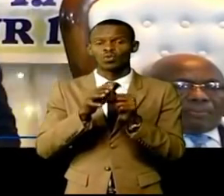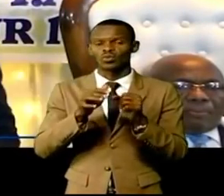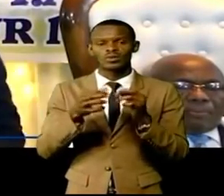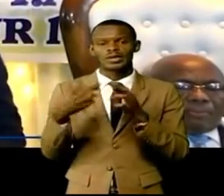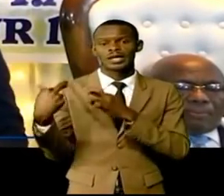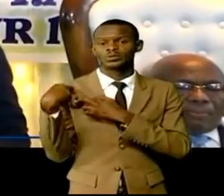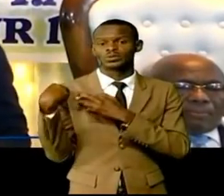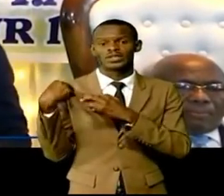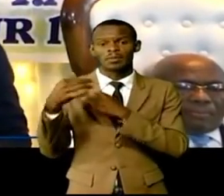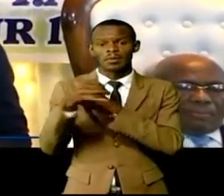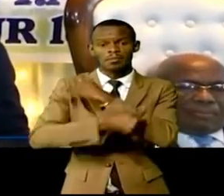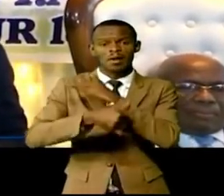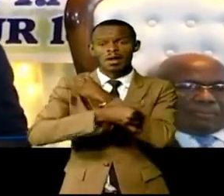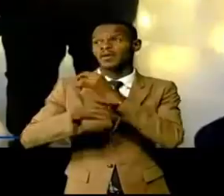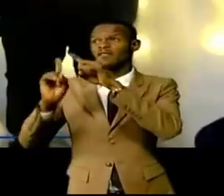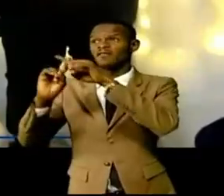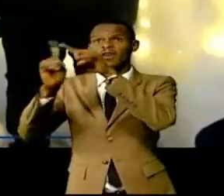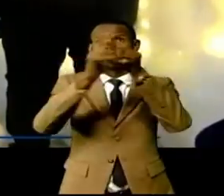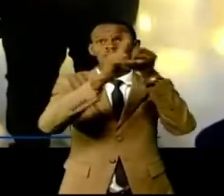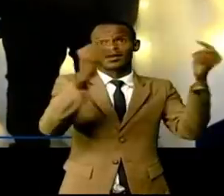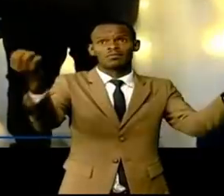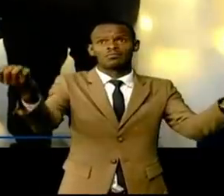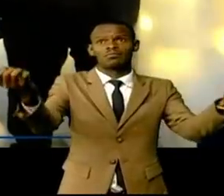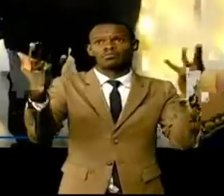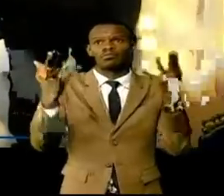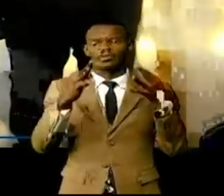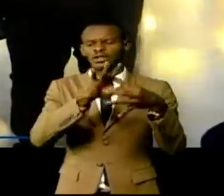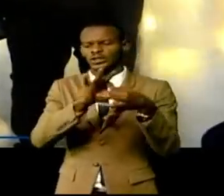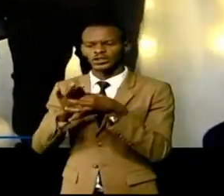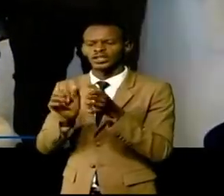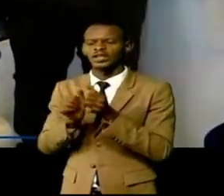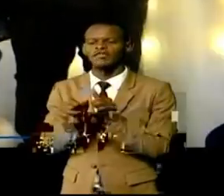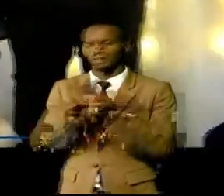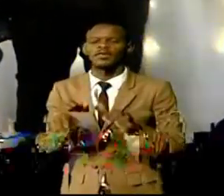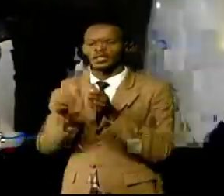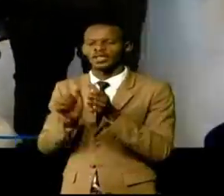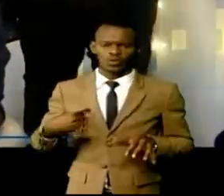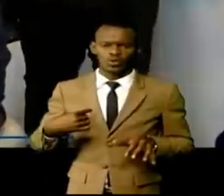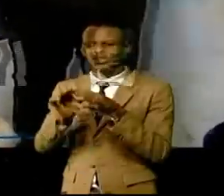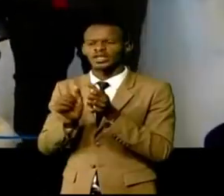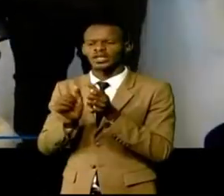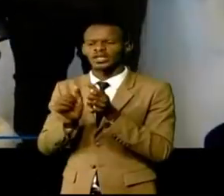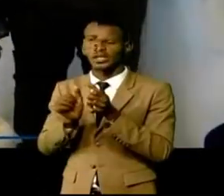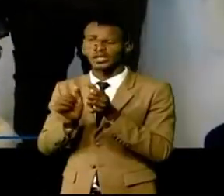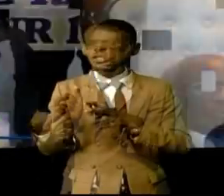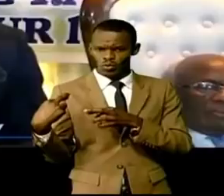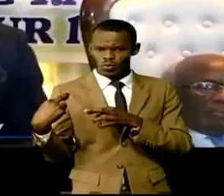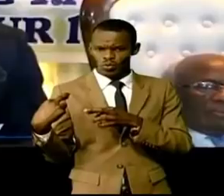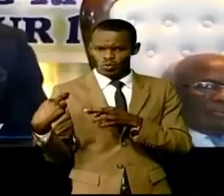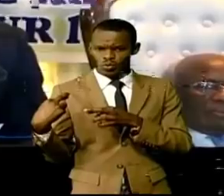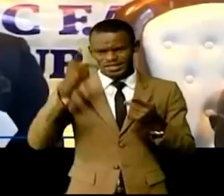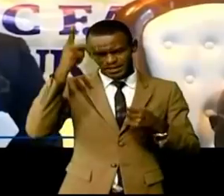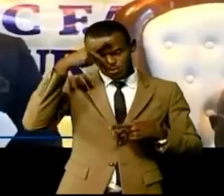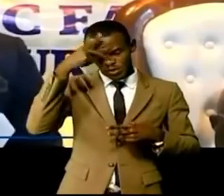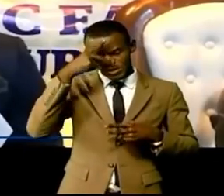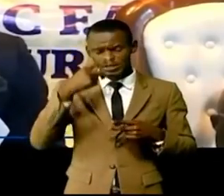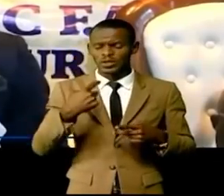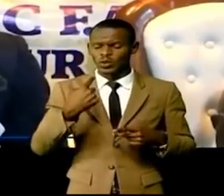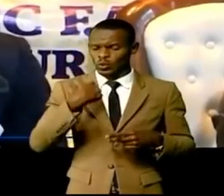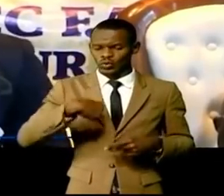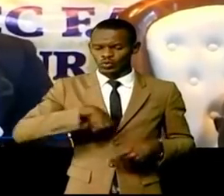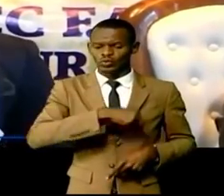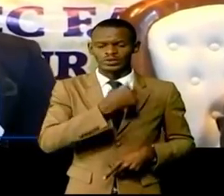ensemble à soutenir les idées innovantes du chef de l'Etat qui vise à être congolais. C'est pourquoi